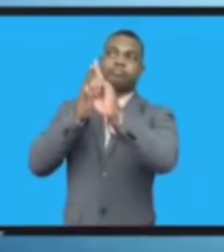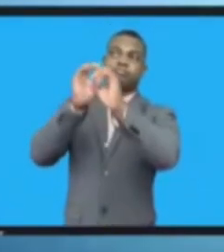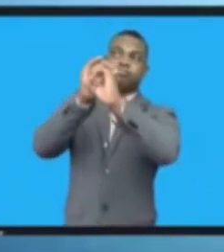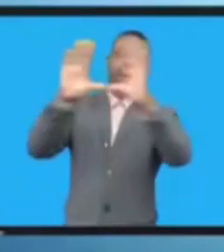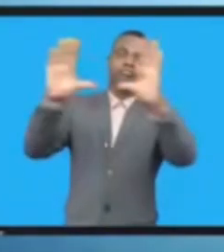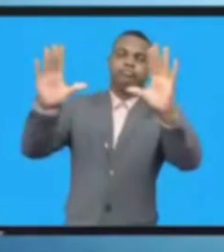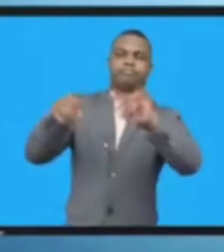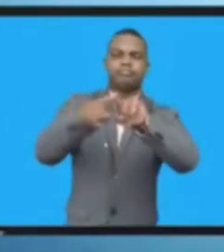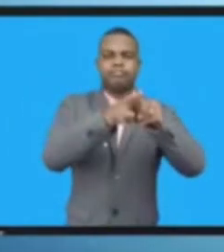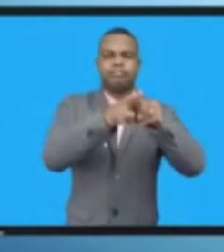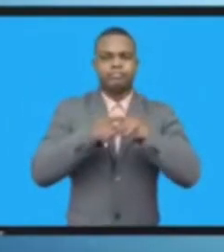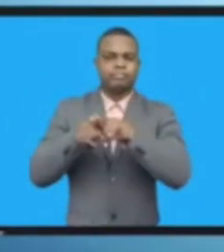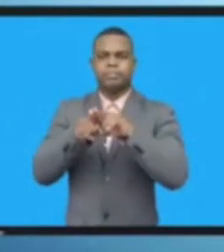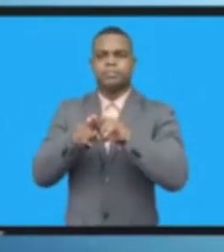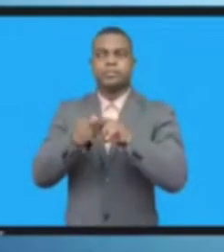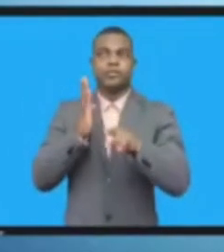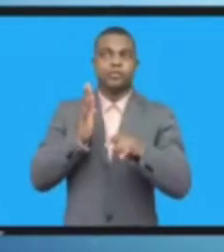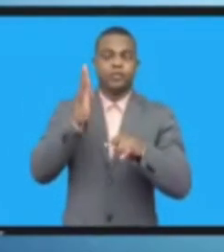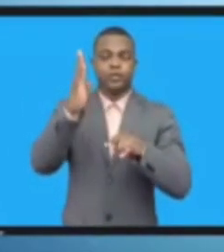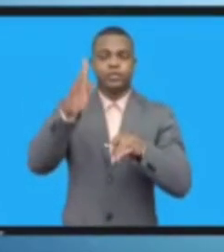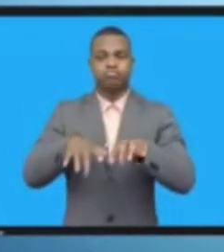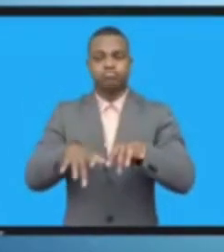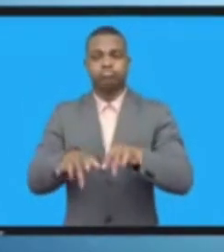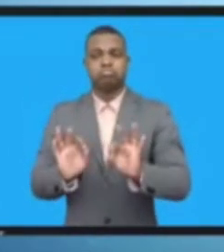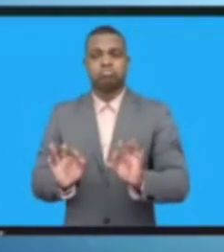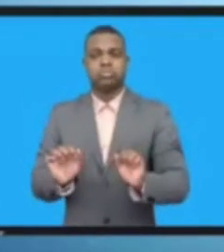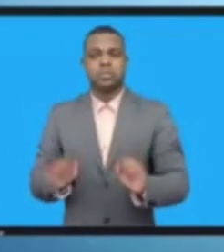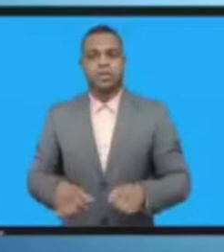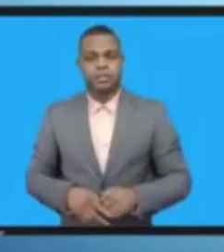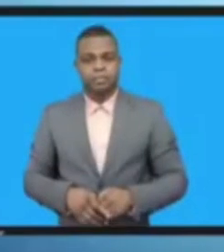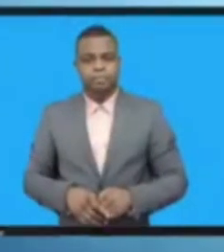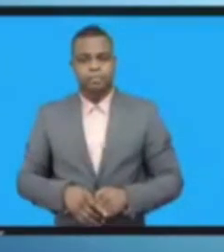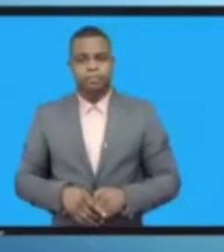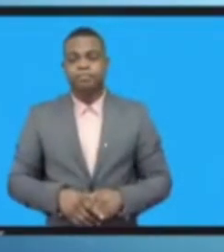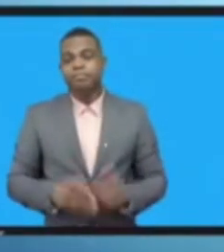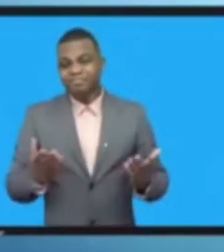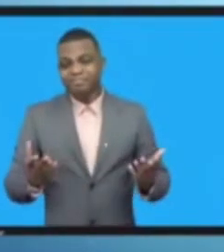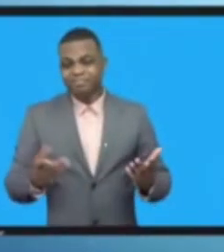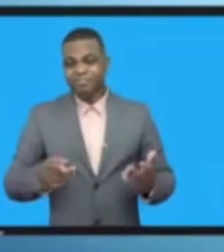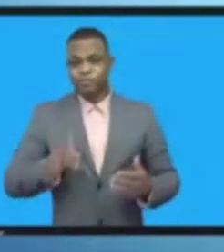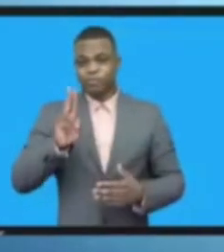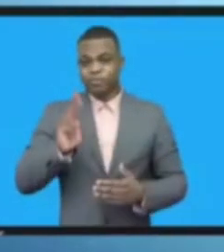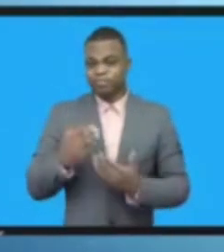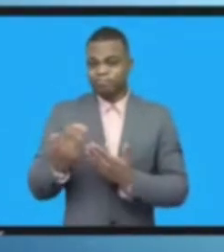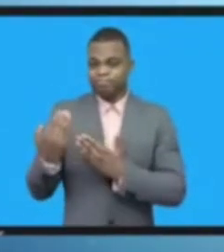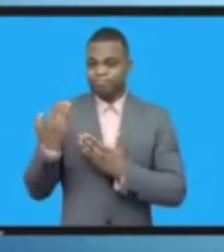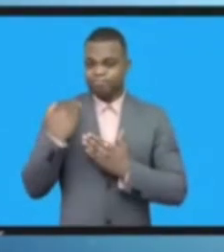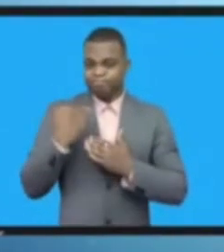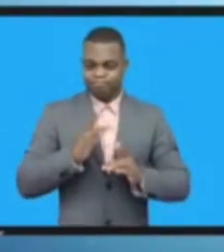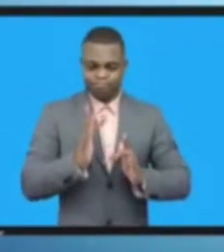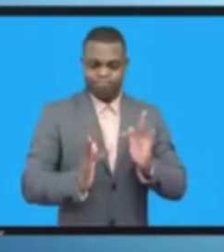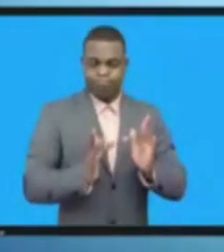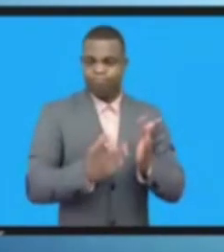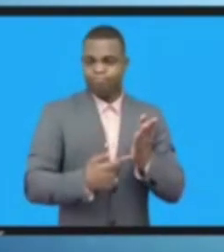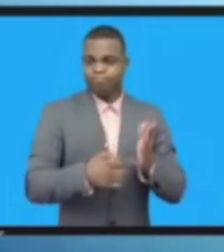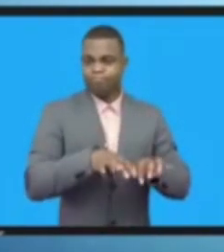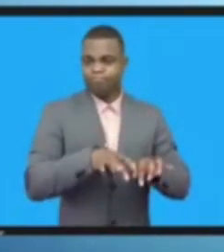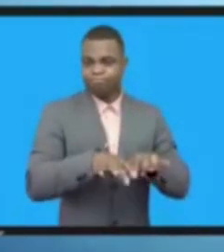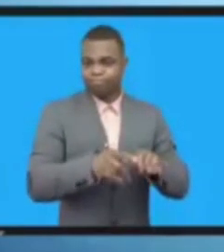للاتصالات بعضويته المتفردة من الحكومات والمجتمع المدني والقطاع الخاص يمكنه أن يحشد